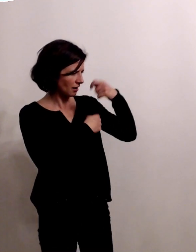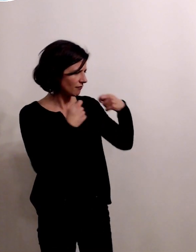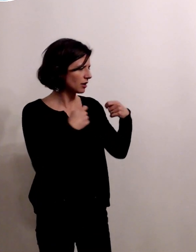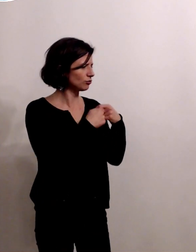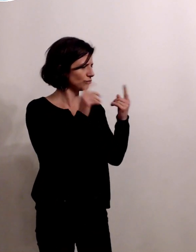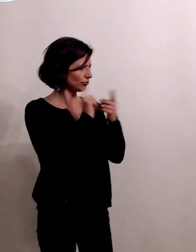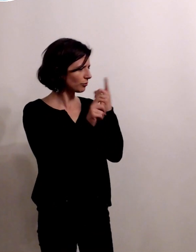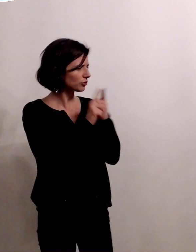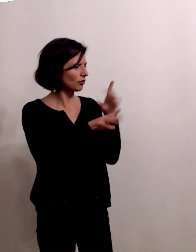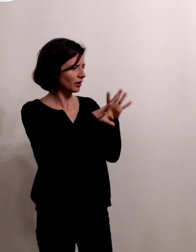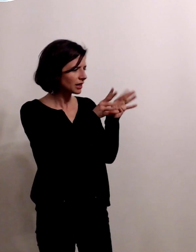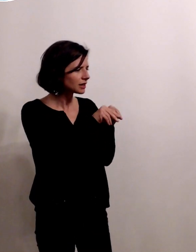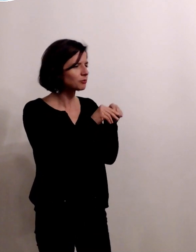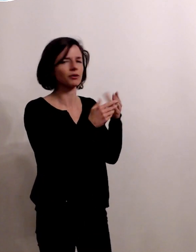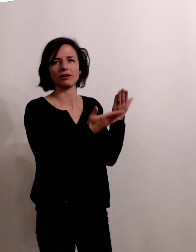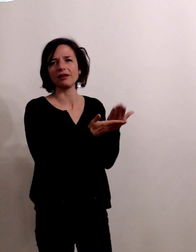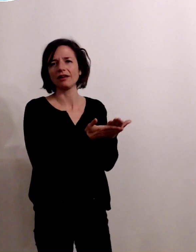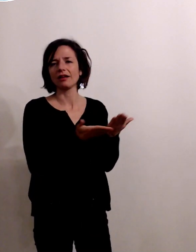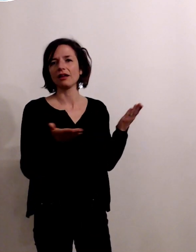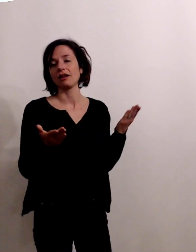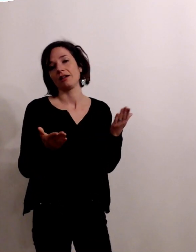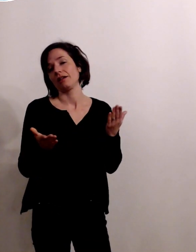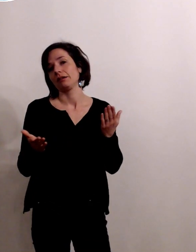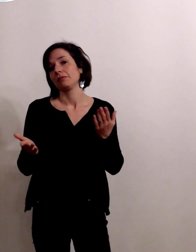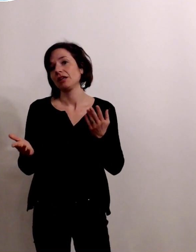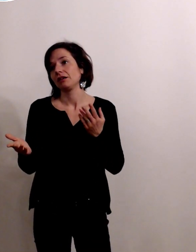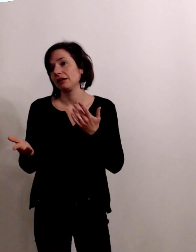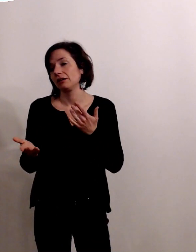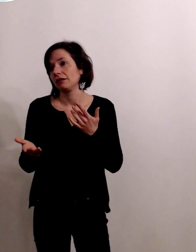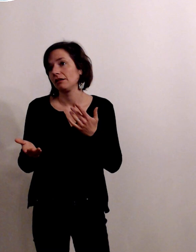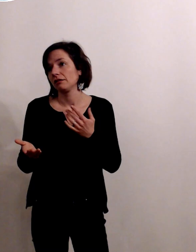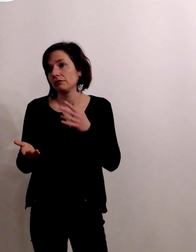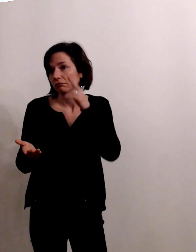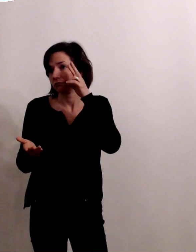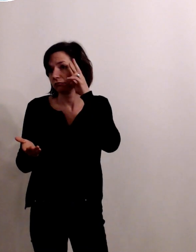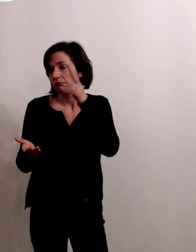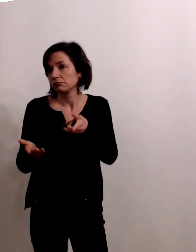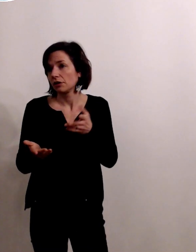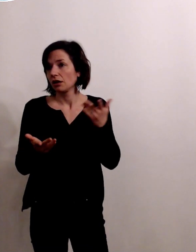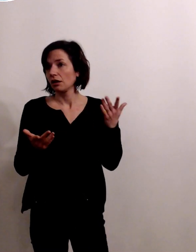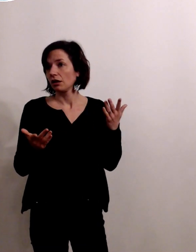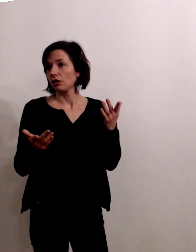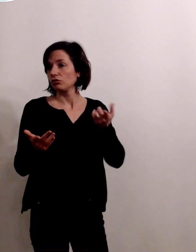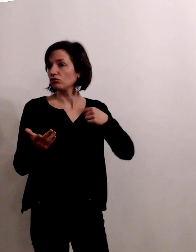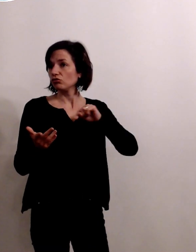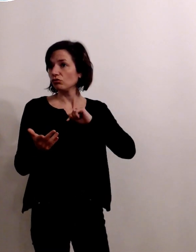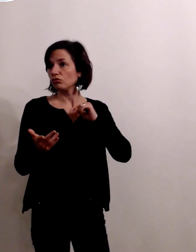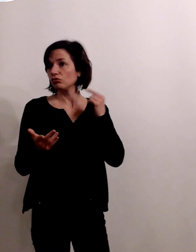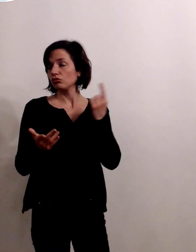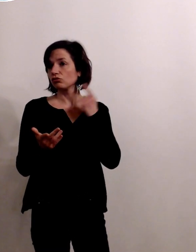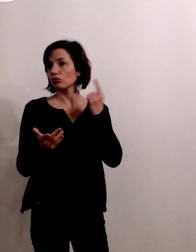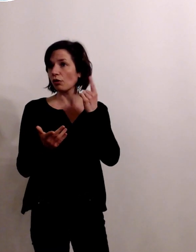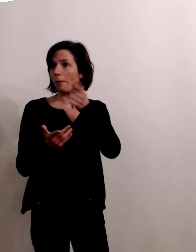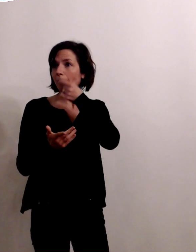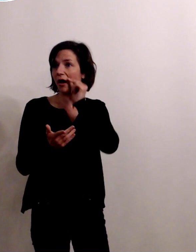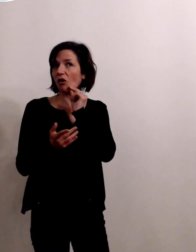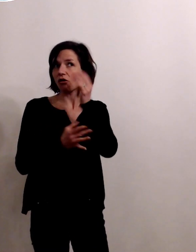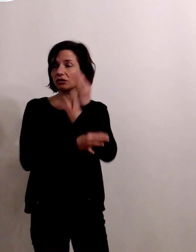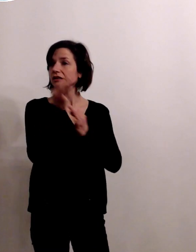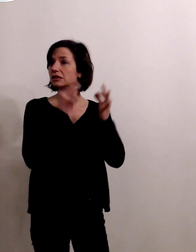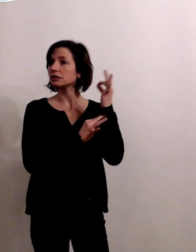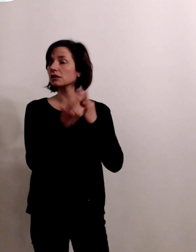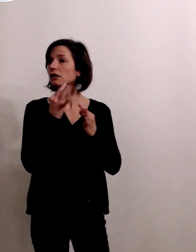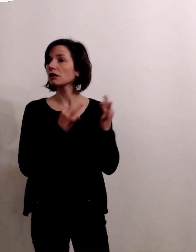réguliers avec les équipes très sincèrement voilà l'harmonisation les parents font souvent des retours